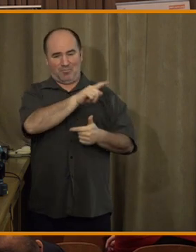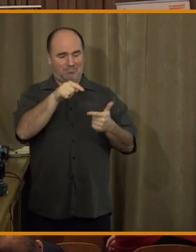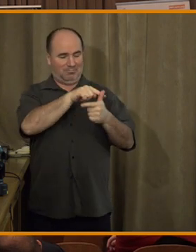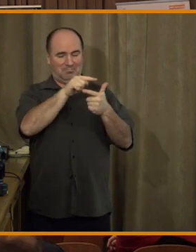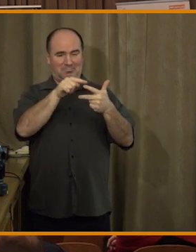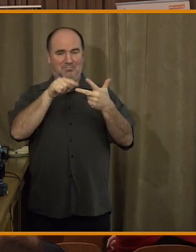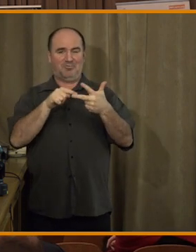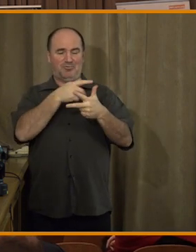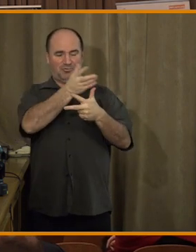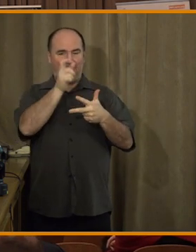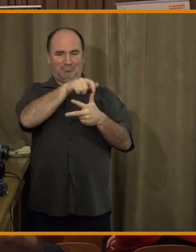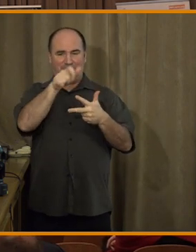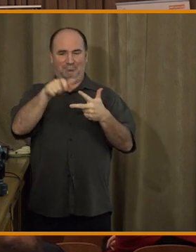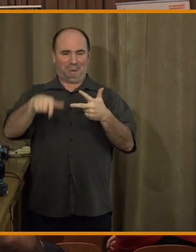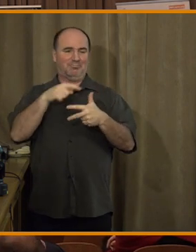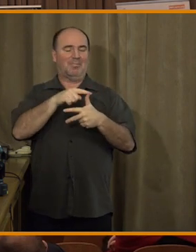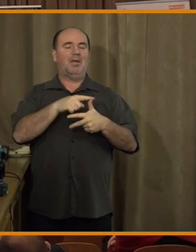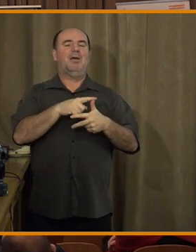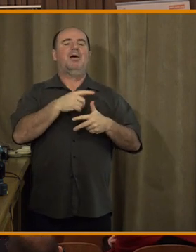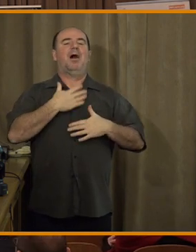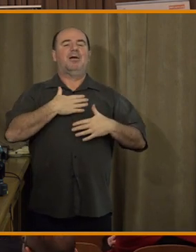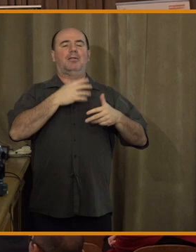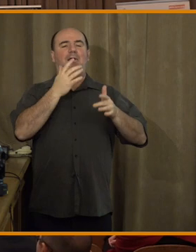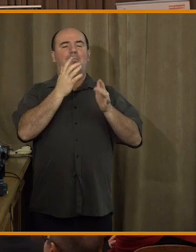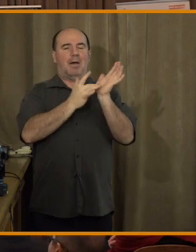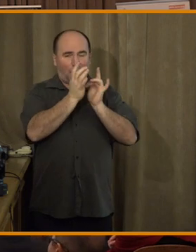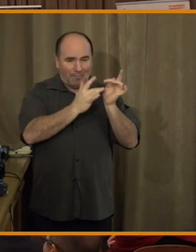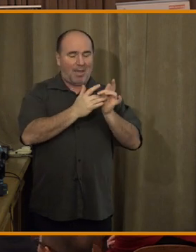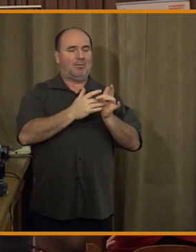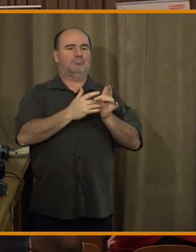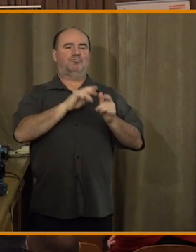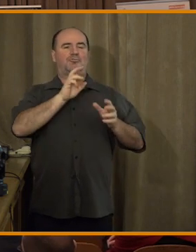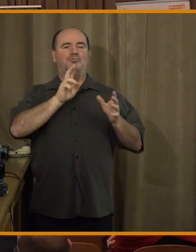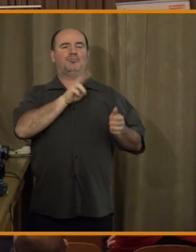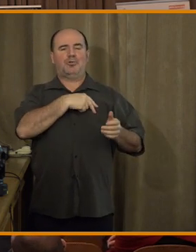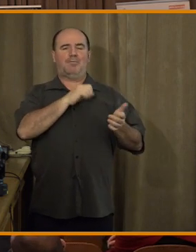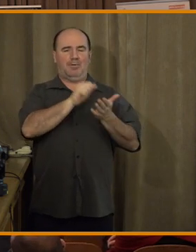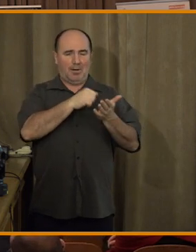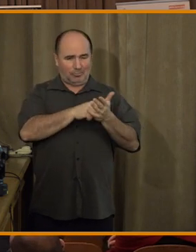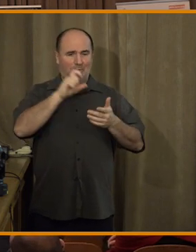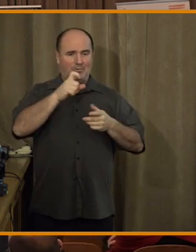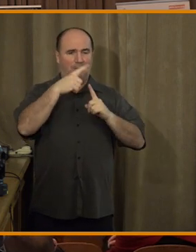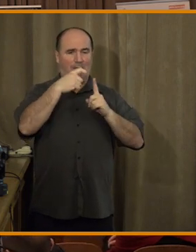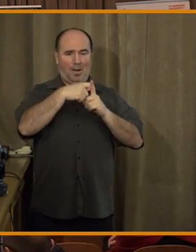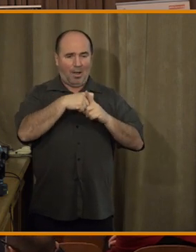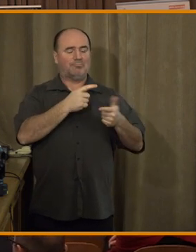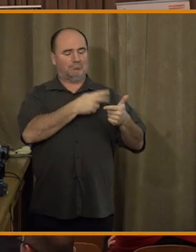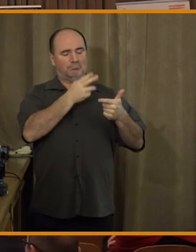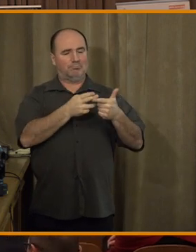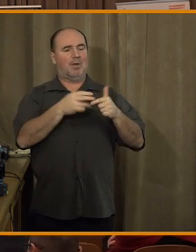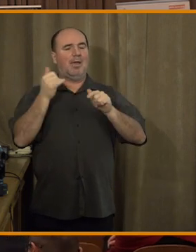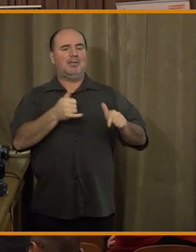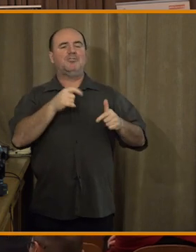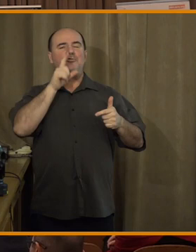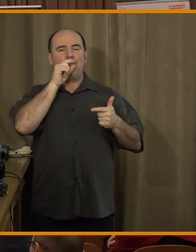panelistům. Díky radce Markové, šéf-redaktorce ČTK, Jiřímu Špačkovi ze Seznam zpráv a Alžbětě